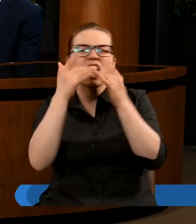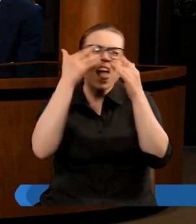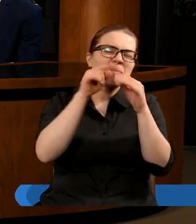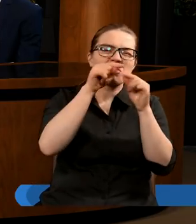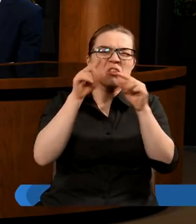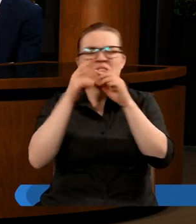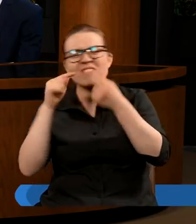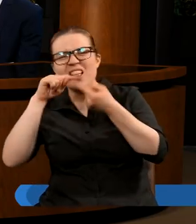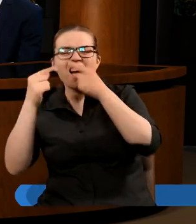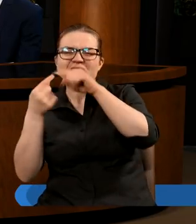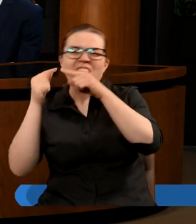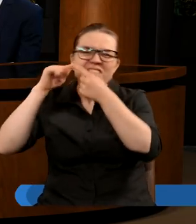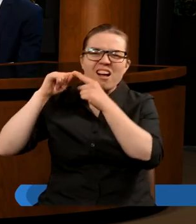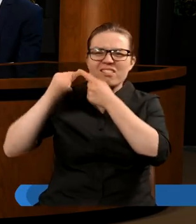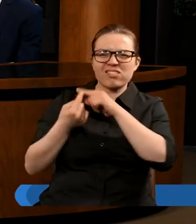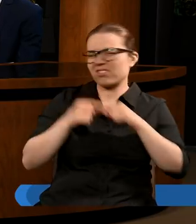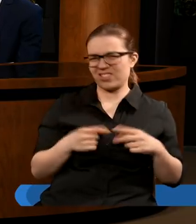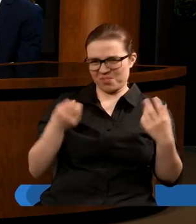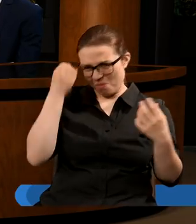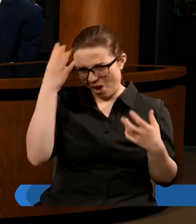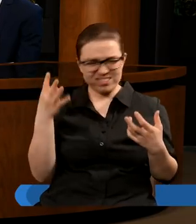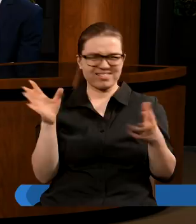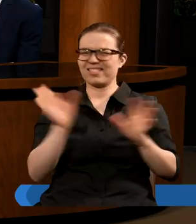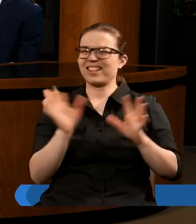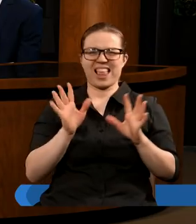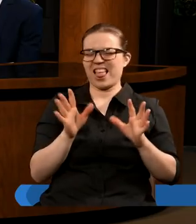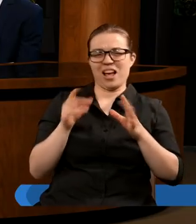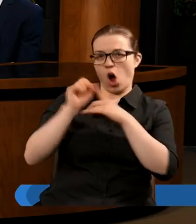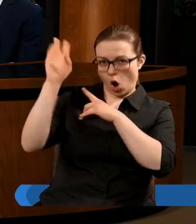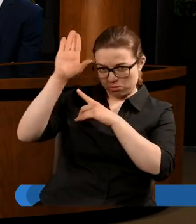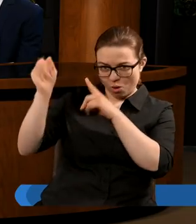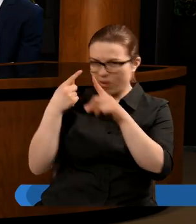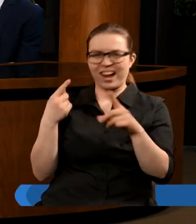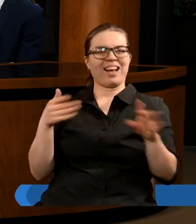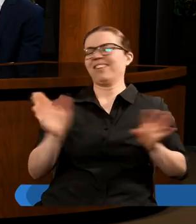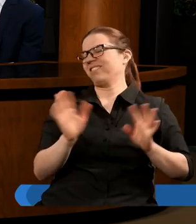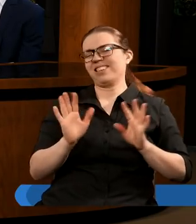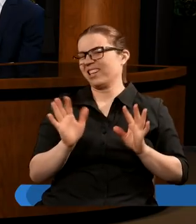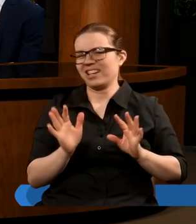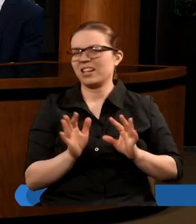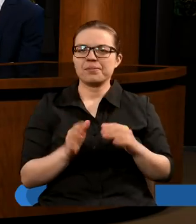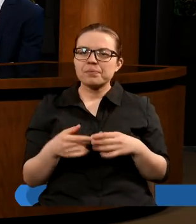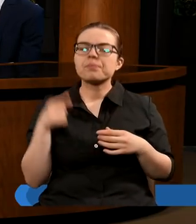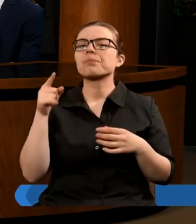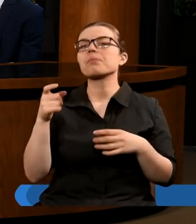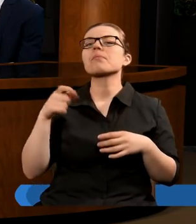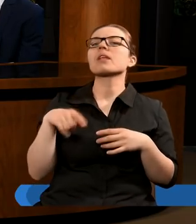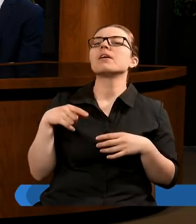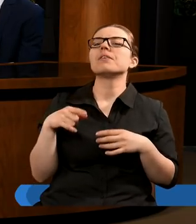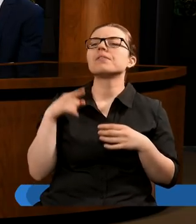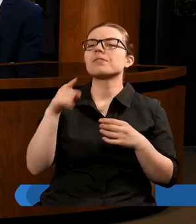łamigówki, wyliczanie, to nie jest mądrość, która pochodzi od Boga. Już mieliśmy w Biblii przykład osoby, która